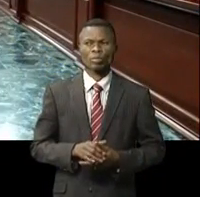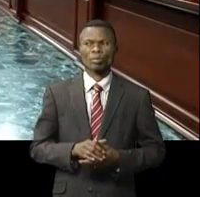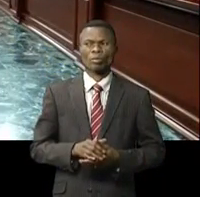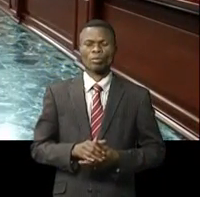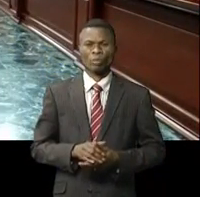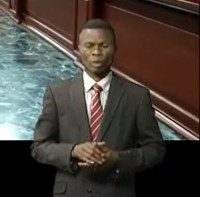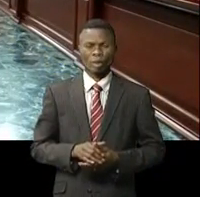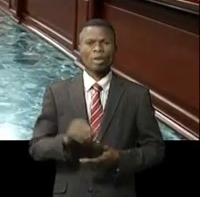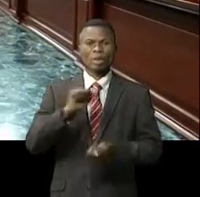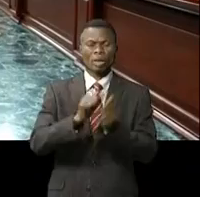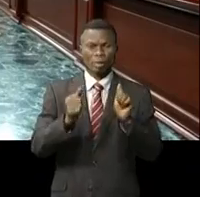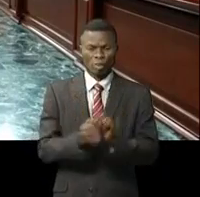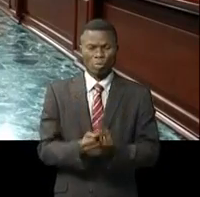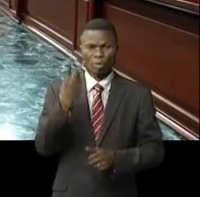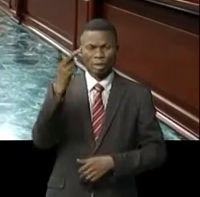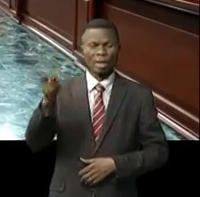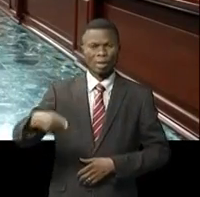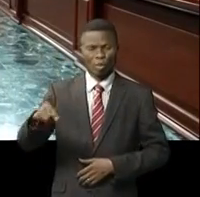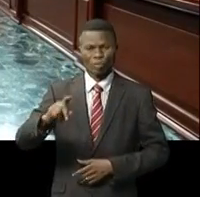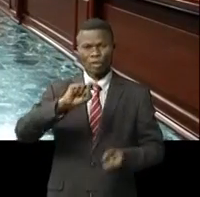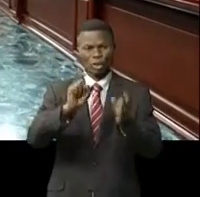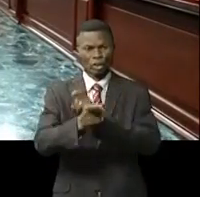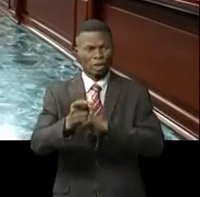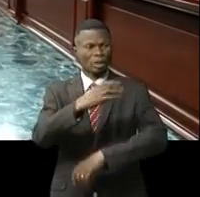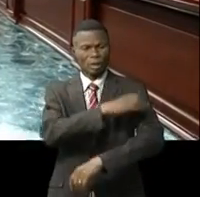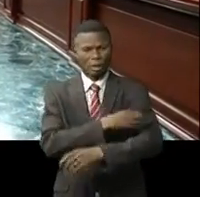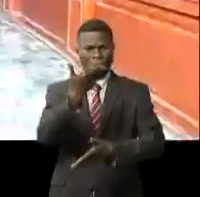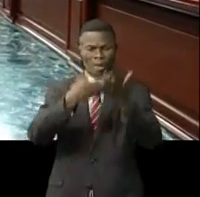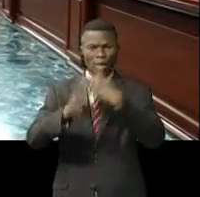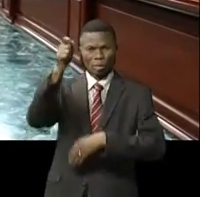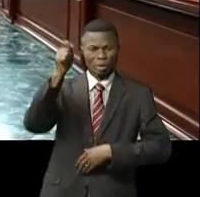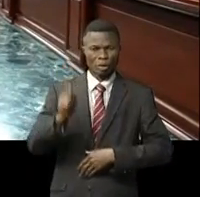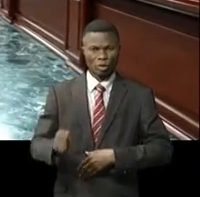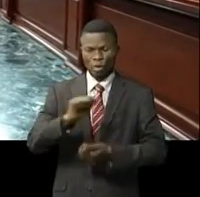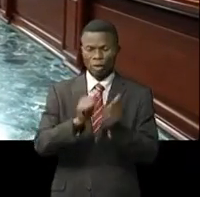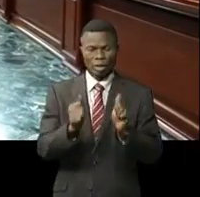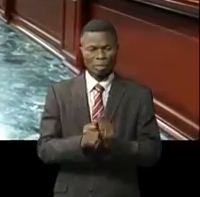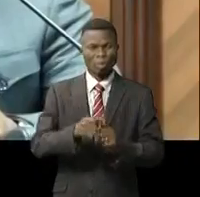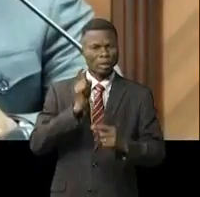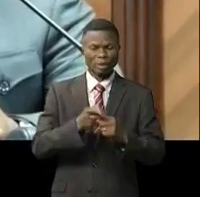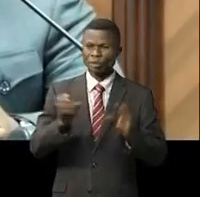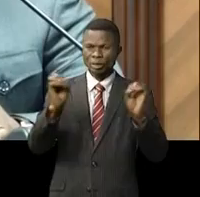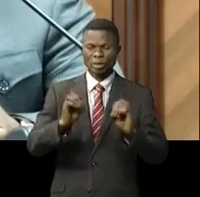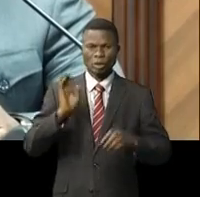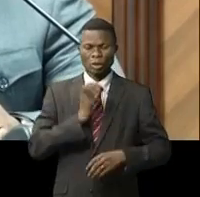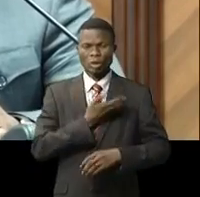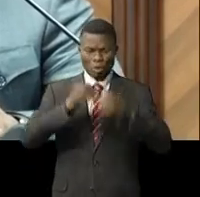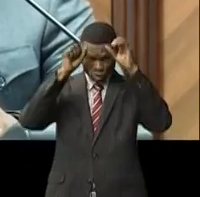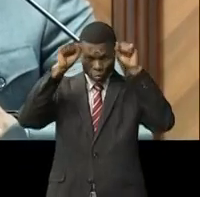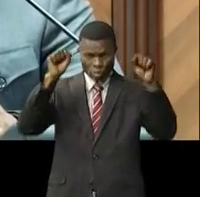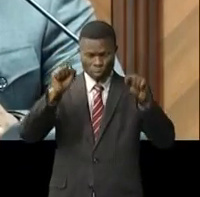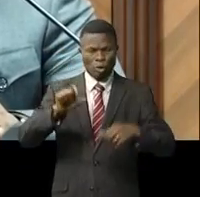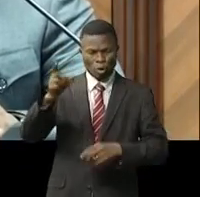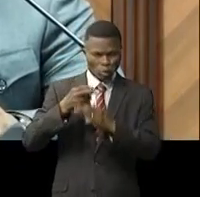L'état de siège décrété en Nitoris et dans le Nord Kivu ne souffre pas d'un suivi au plus haut niveau. Le garant de la nation, qui veille